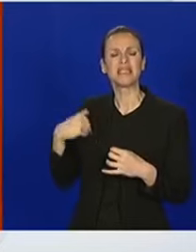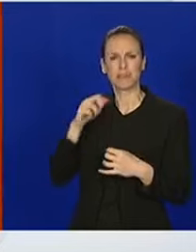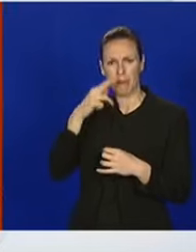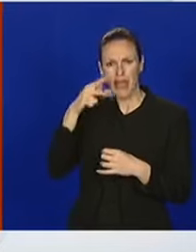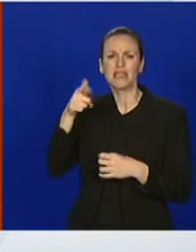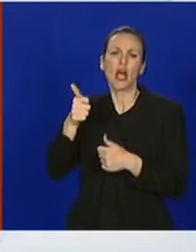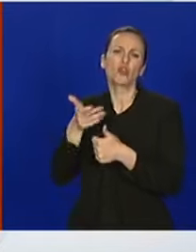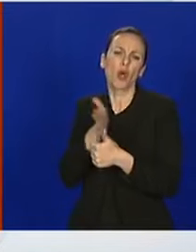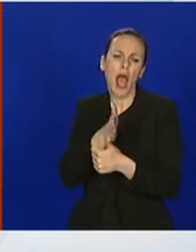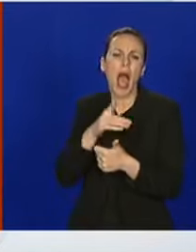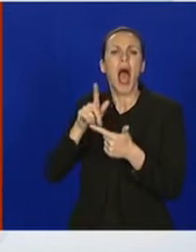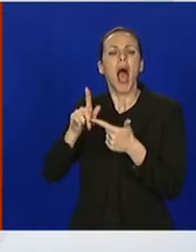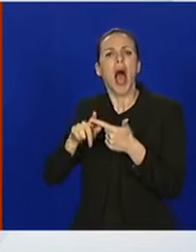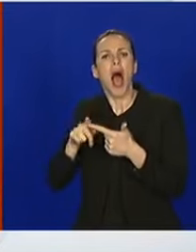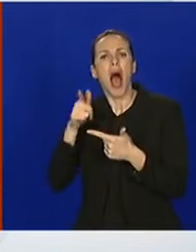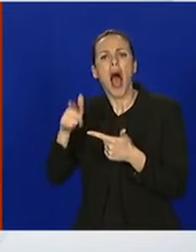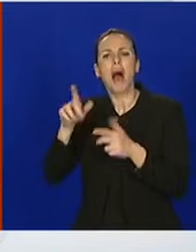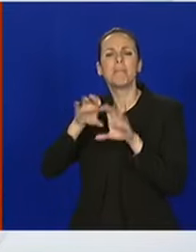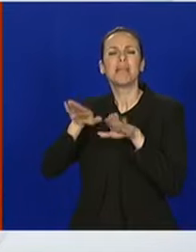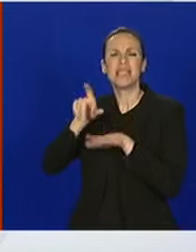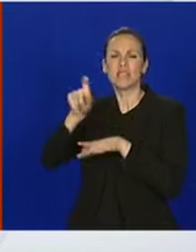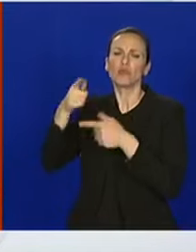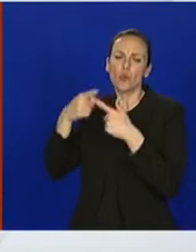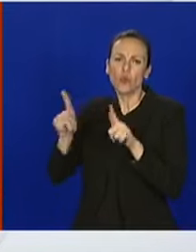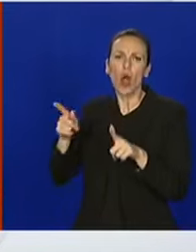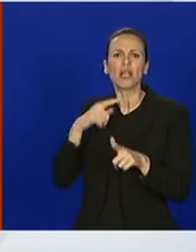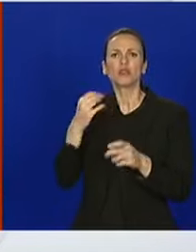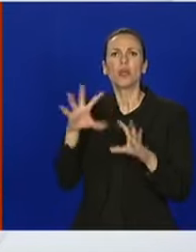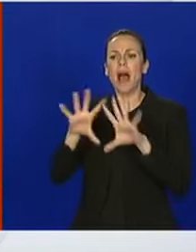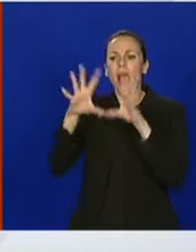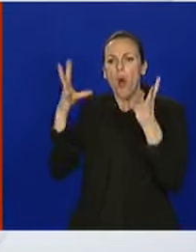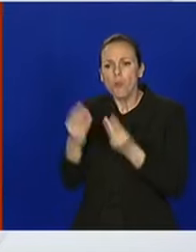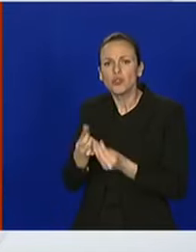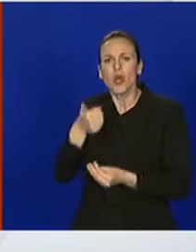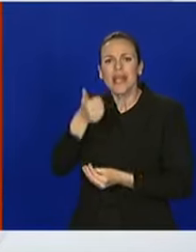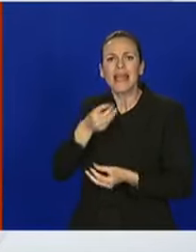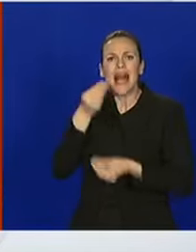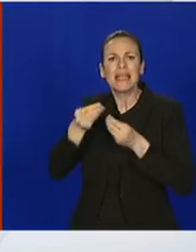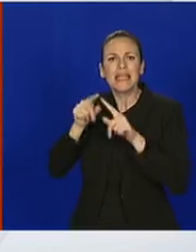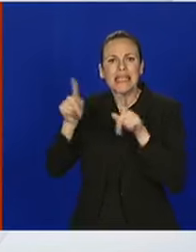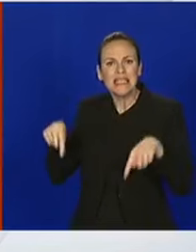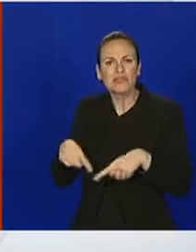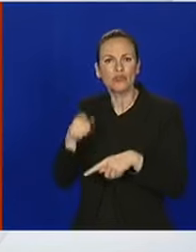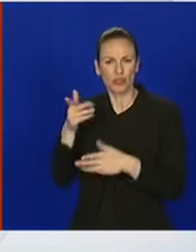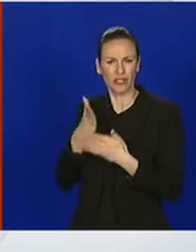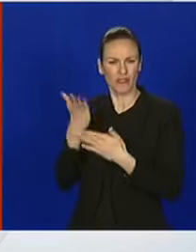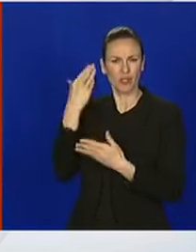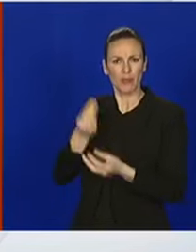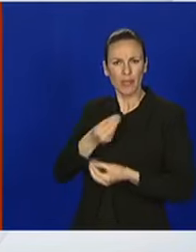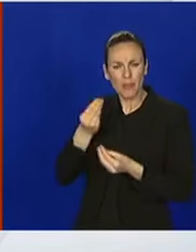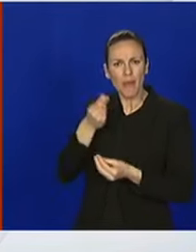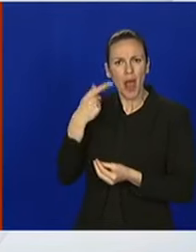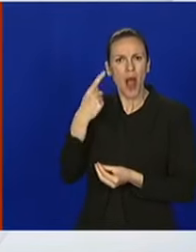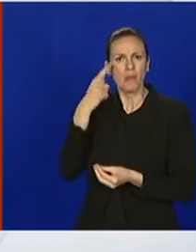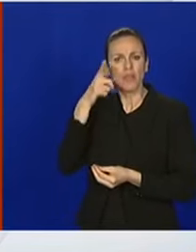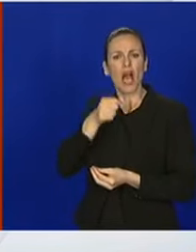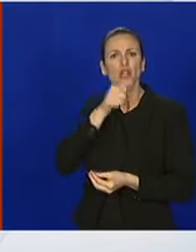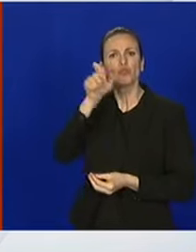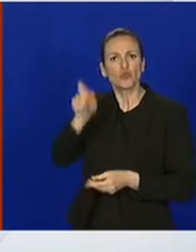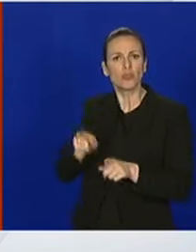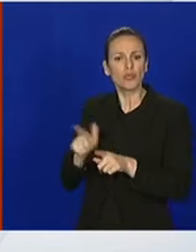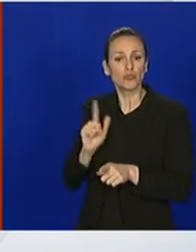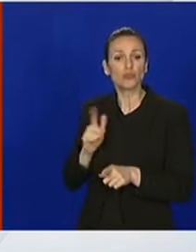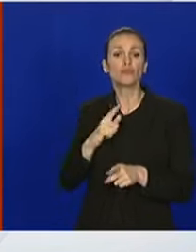Zašto nema jedinstvenog tog izviša? Očekivali smo to i to je više manje proizlazilo iz onog što ste govorili ranije. Čini mi se da i Župan to očekuje.